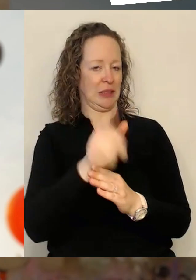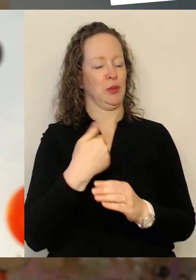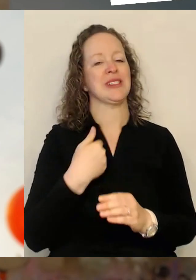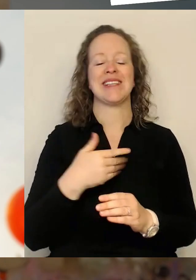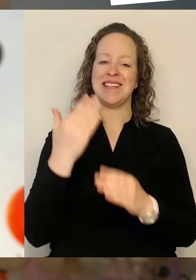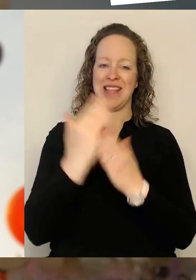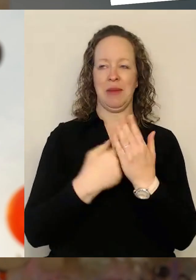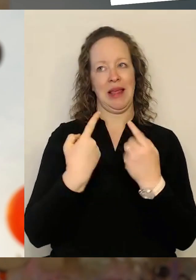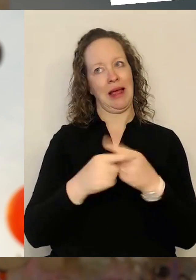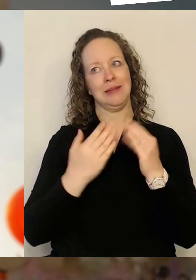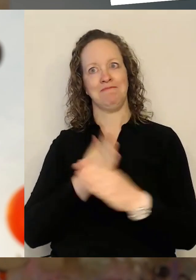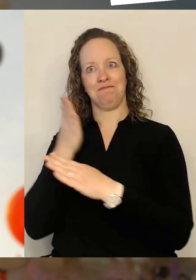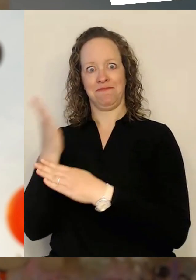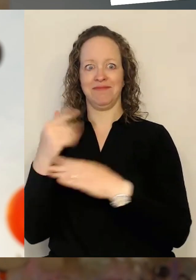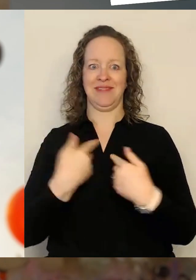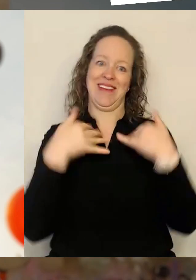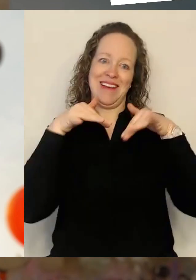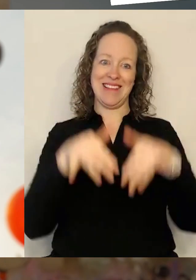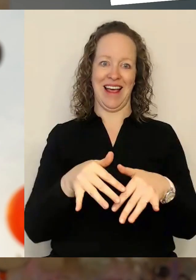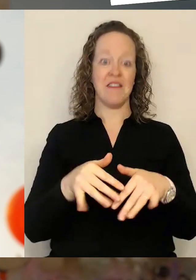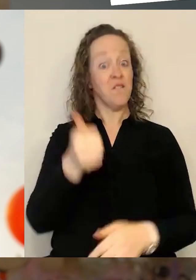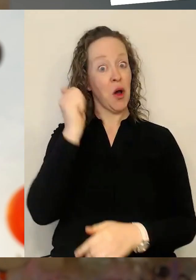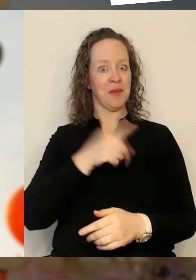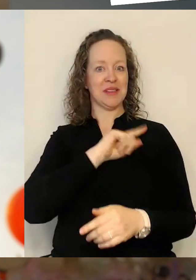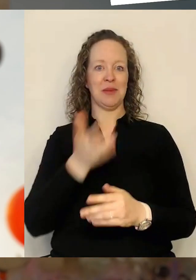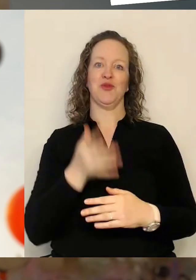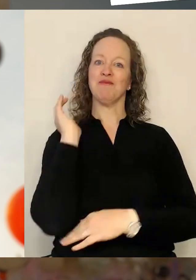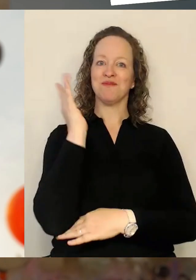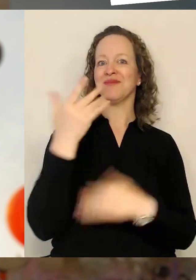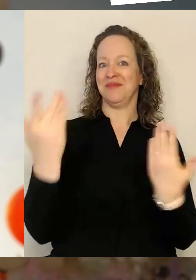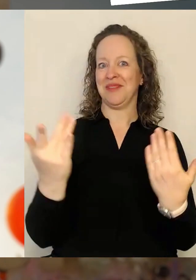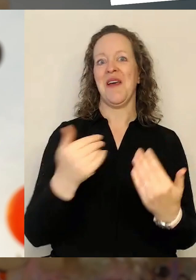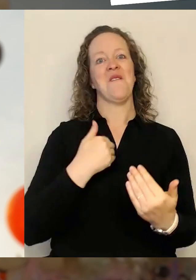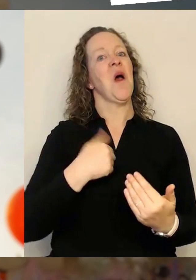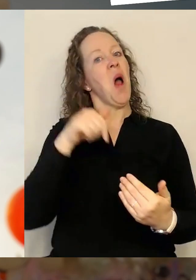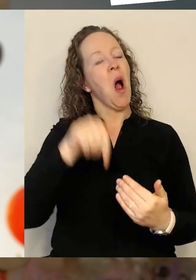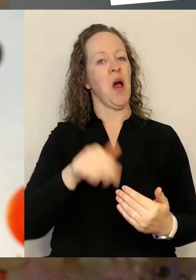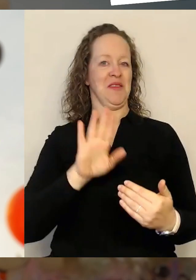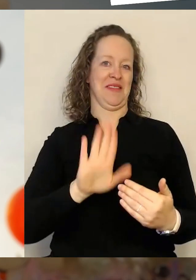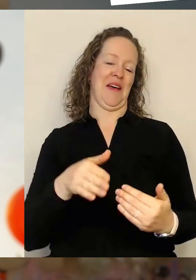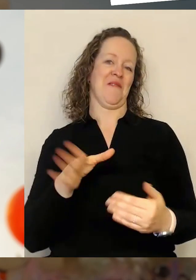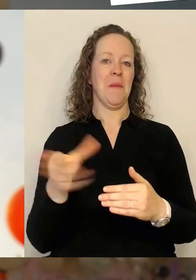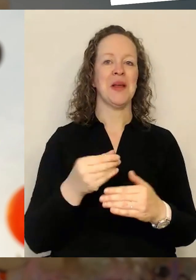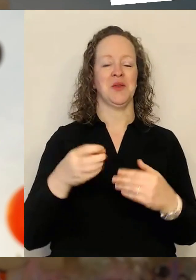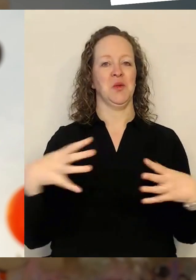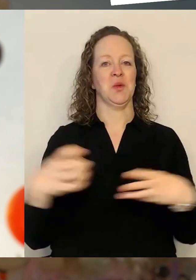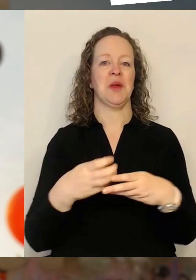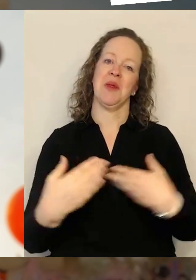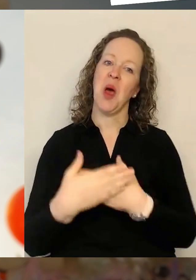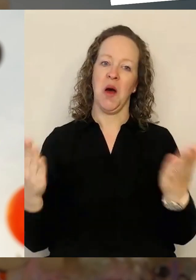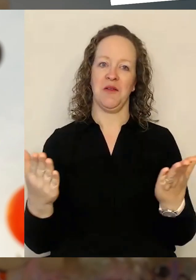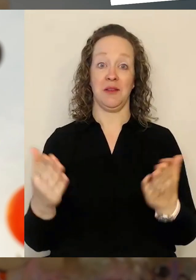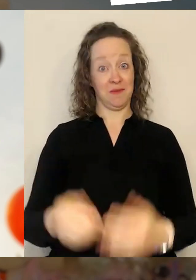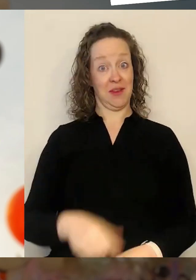ganz besonders, weil ich letztes Jahr schon hier war und deswegen auch mich freue, heute den Digitaltag mit zu eröffnen. Und ich sende ganz herzliche Grüße hier aus